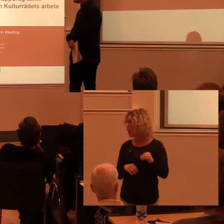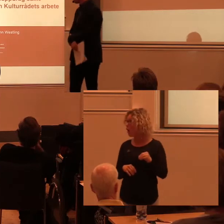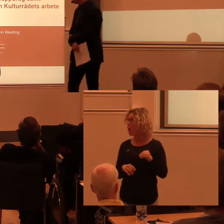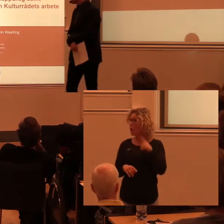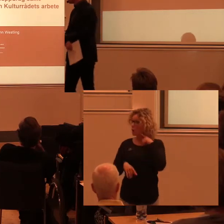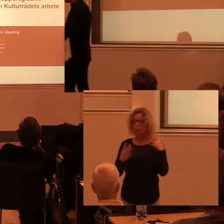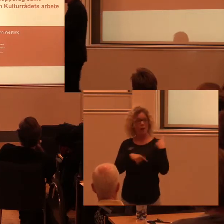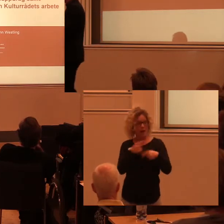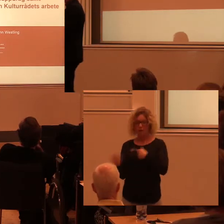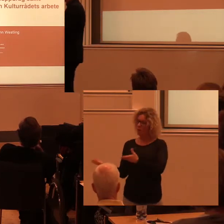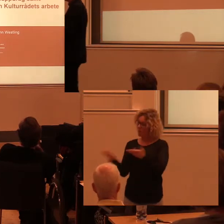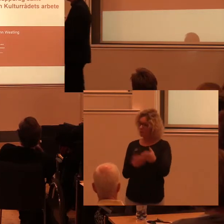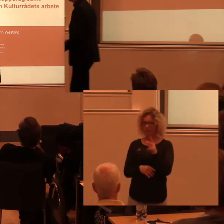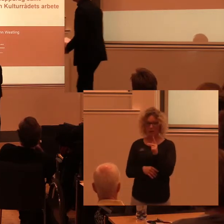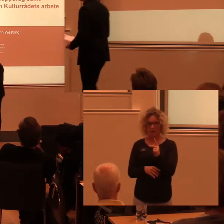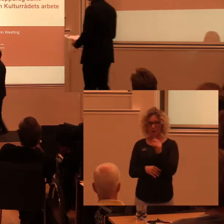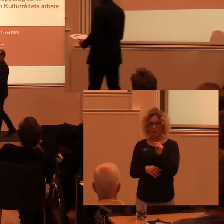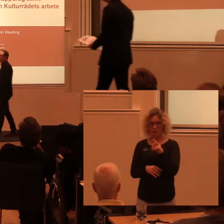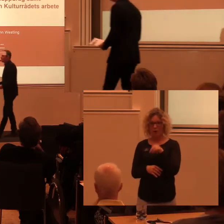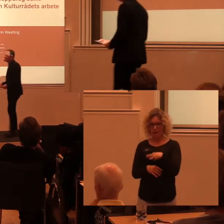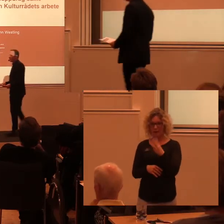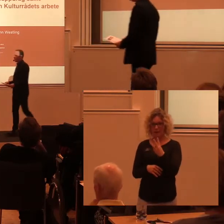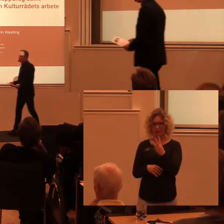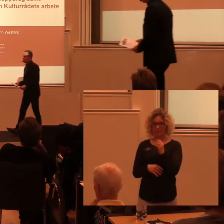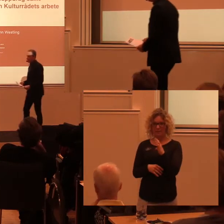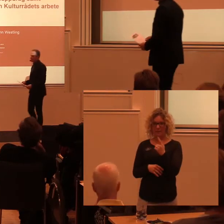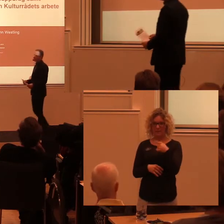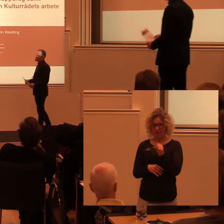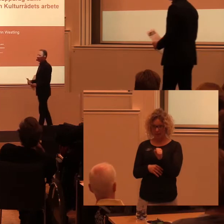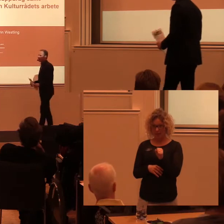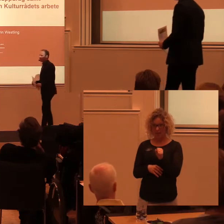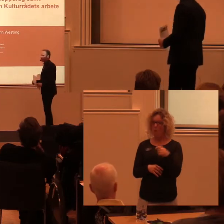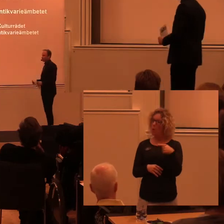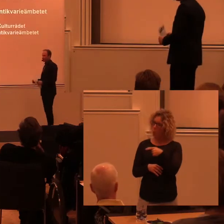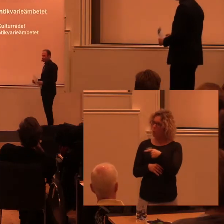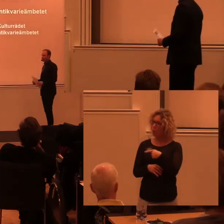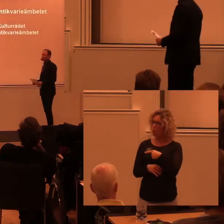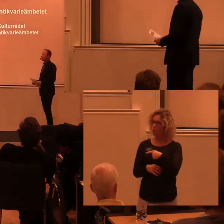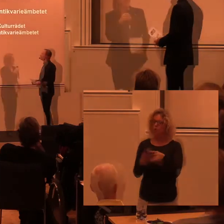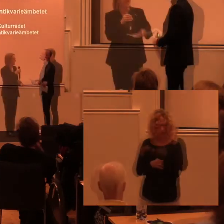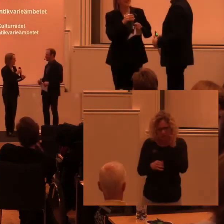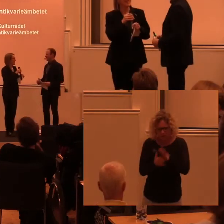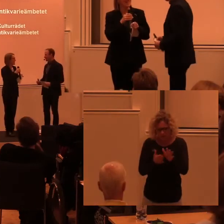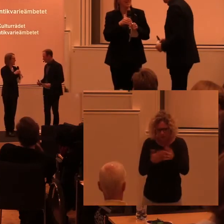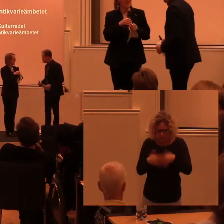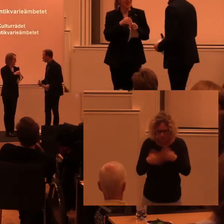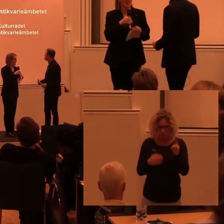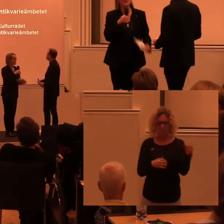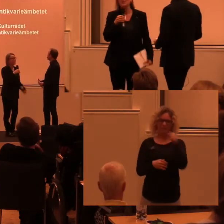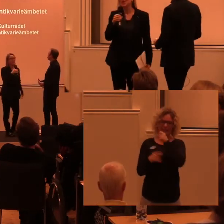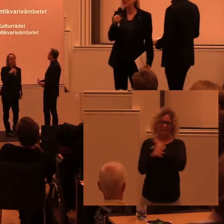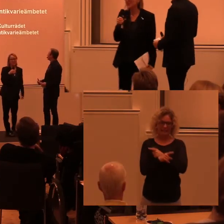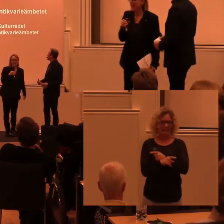välkomna Karin Wessling upp på scenen också. Som är, kan man säga, min motsvarighet på kulturrådet. Välkommen.